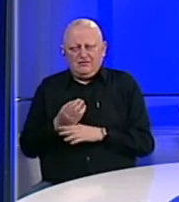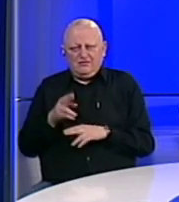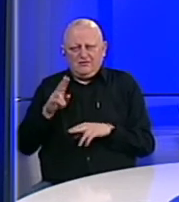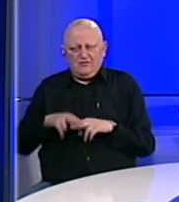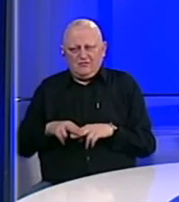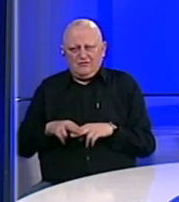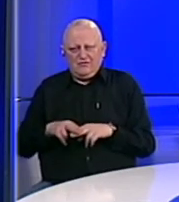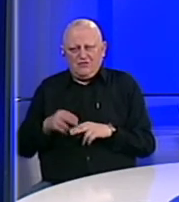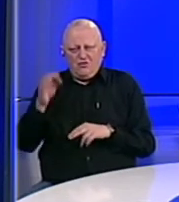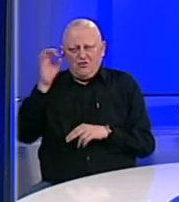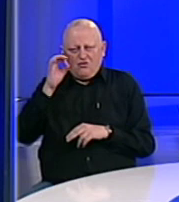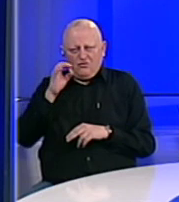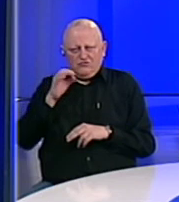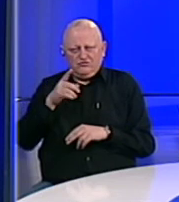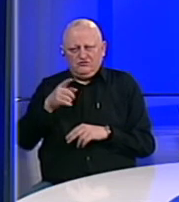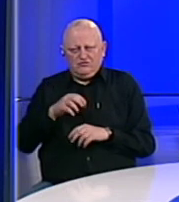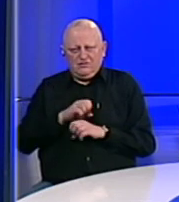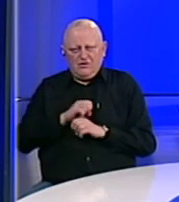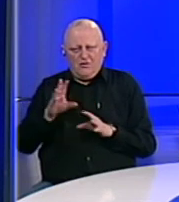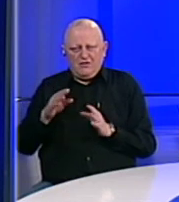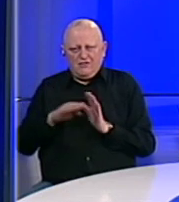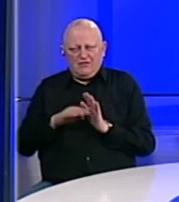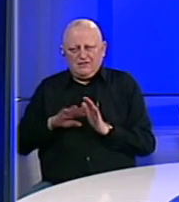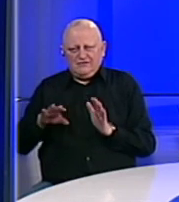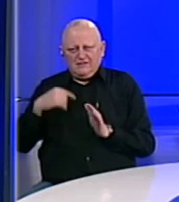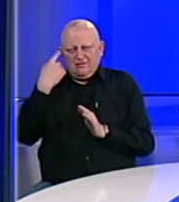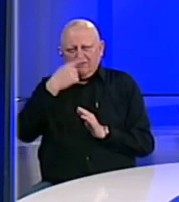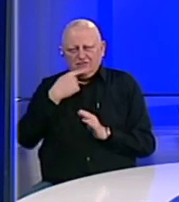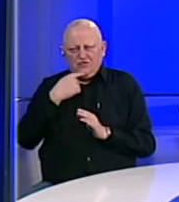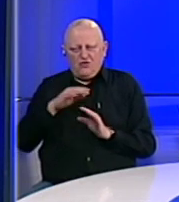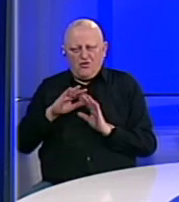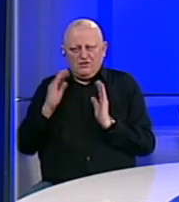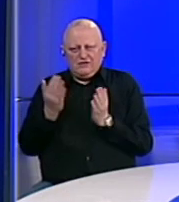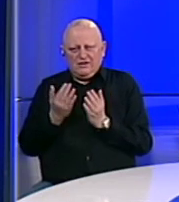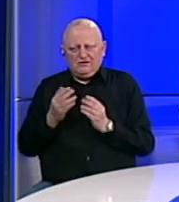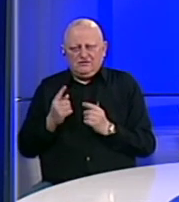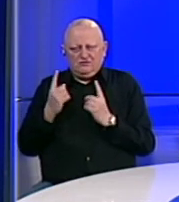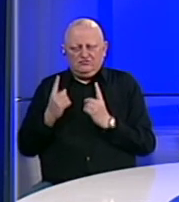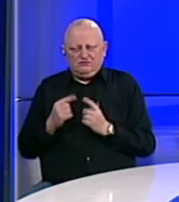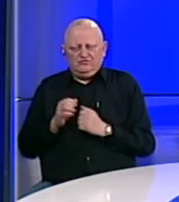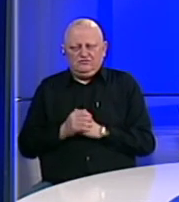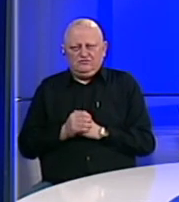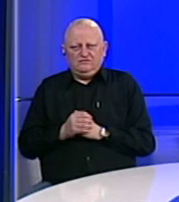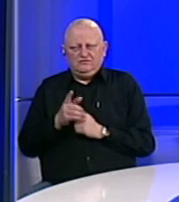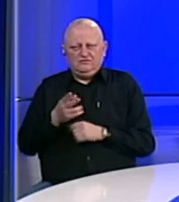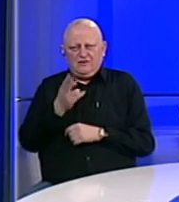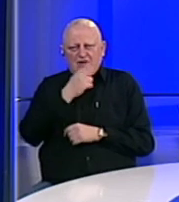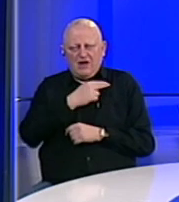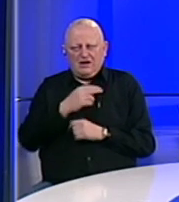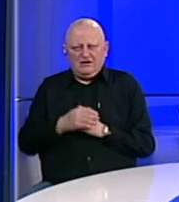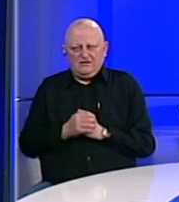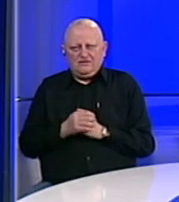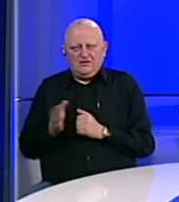pravnom osnovu i svrsi za objavu podataka svim licima koja se nalaze u izolaciji i Agencija